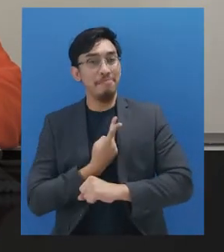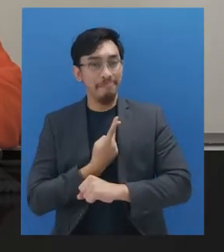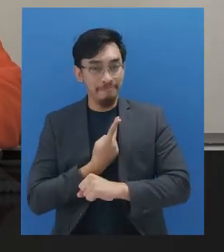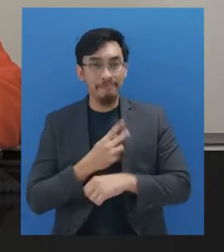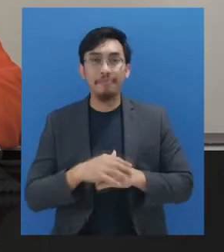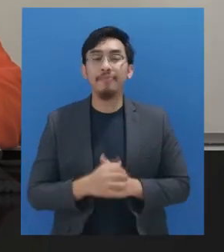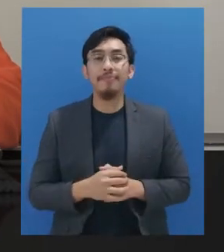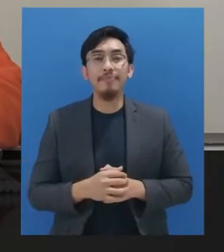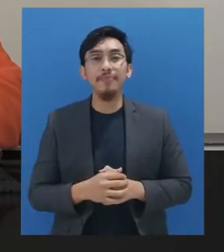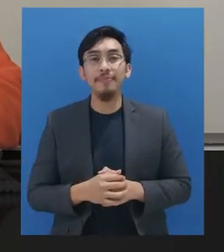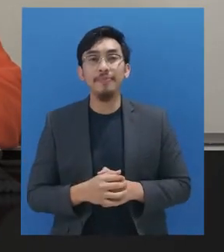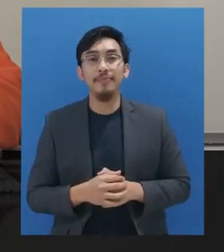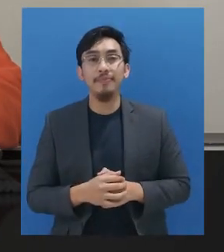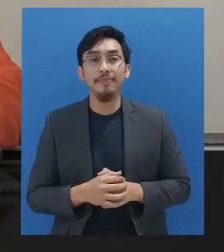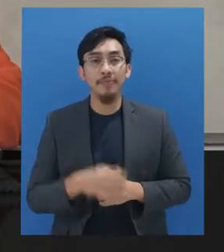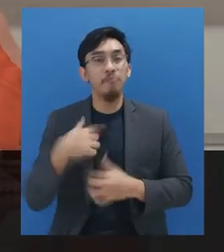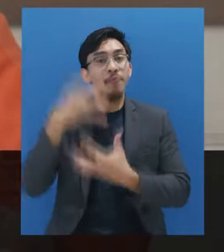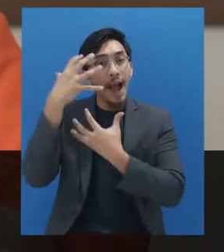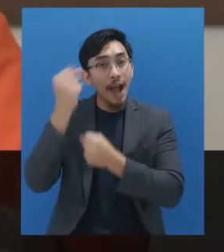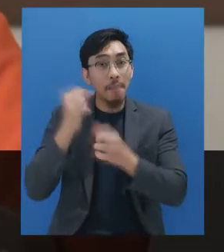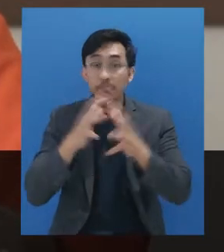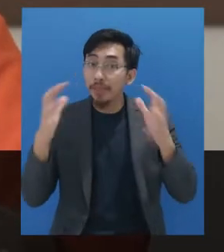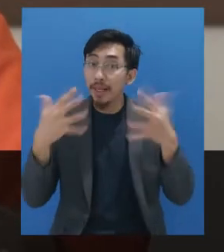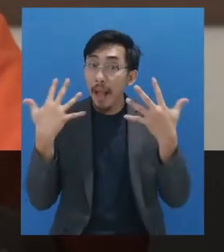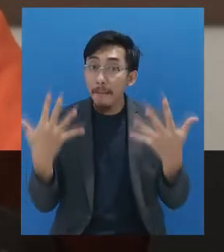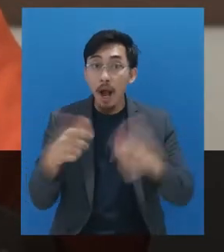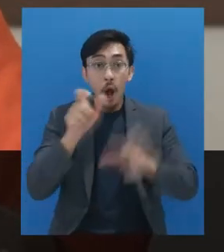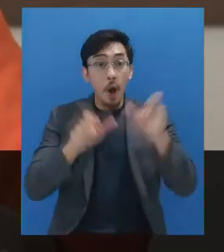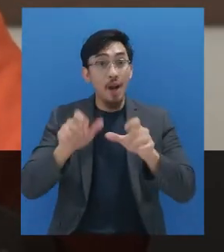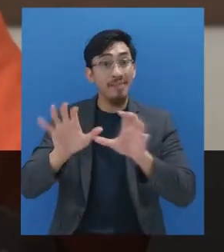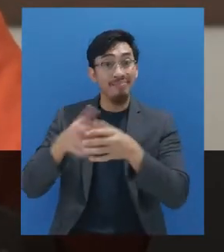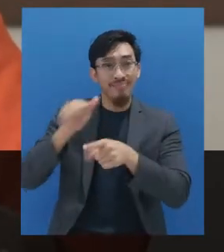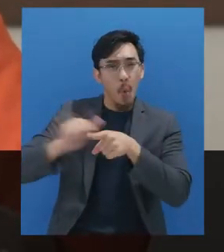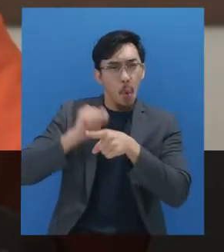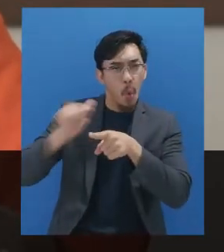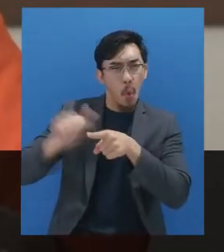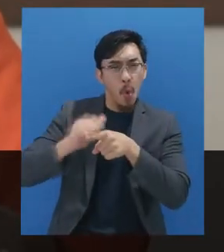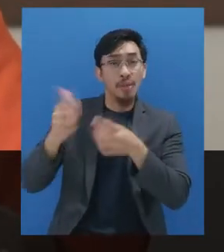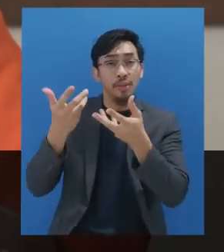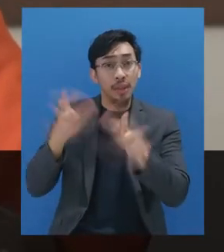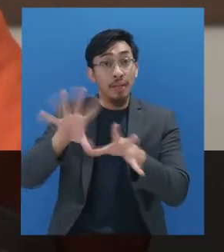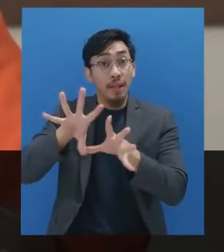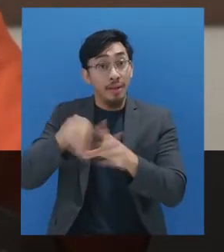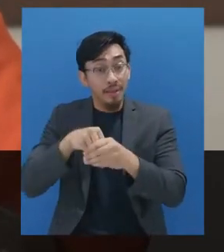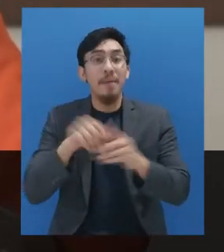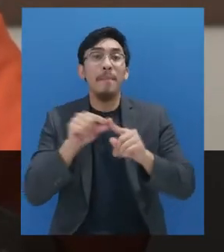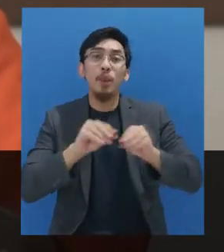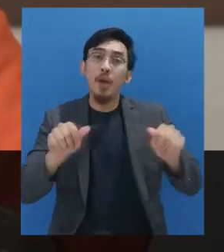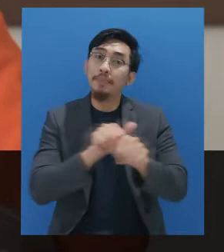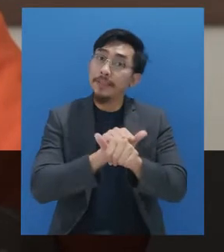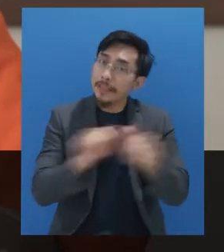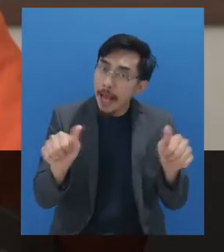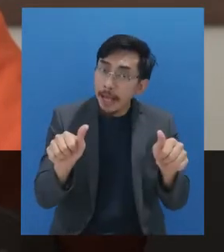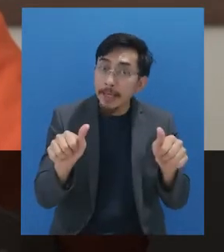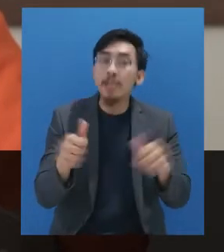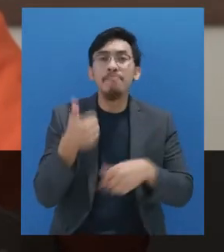perilaku dalam situasi COVID-19 ini. Besar harapan kami, terbentuknya kader yang akan dilatih ini, termasuk dengan petugas